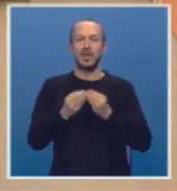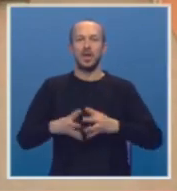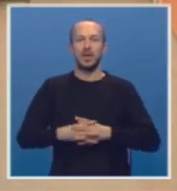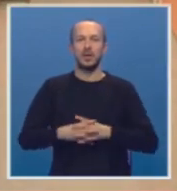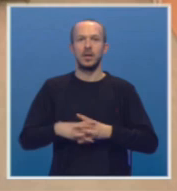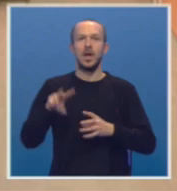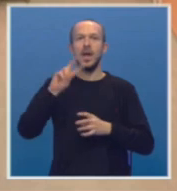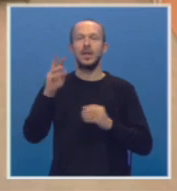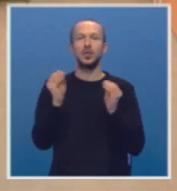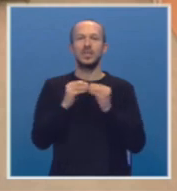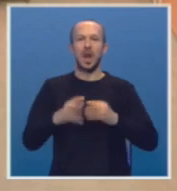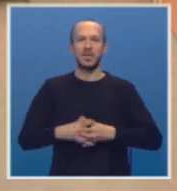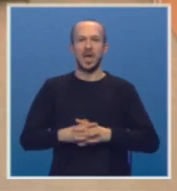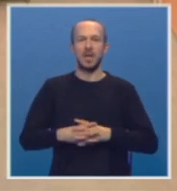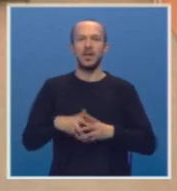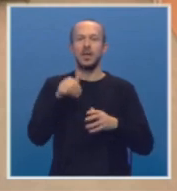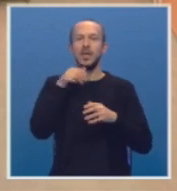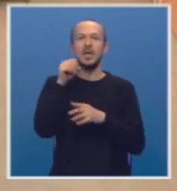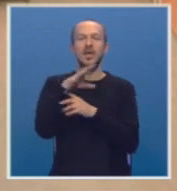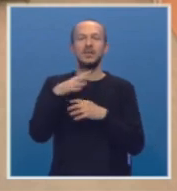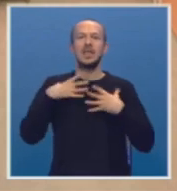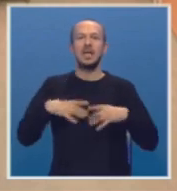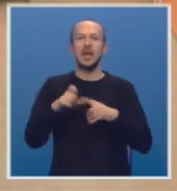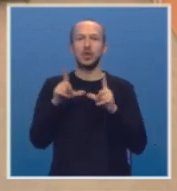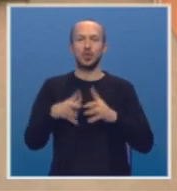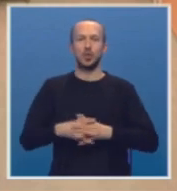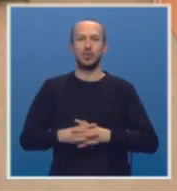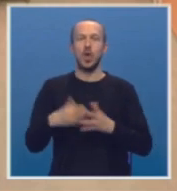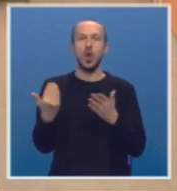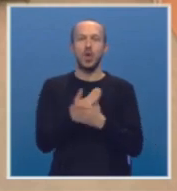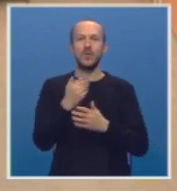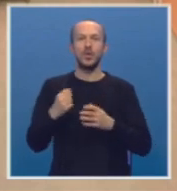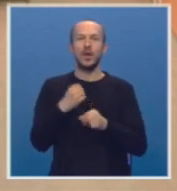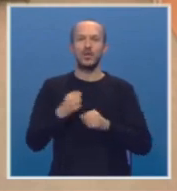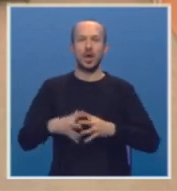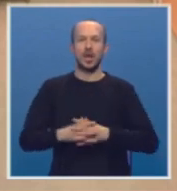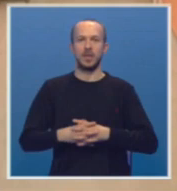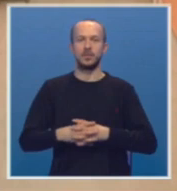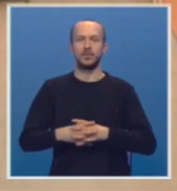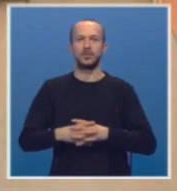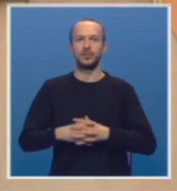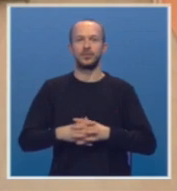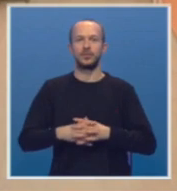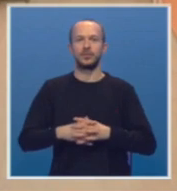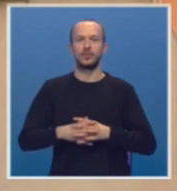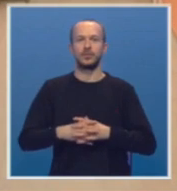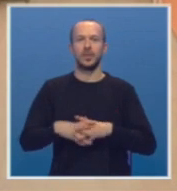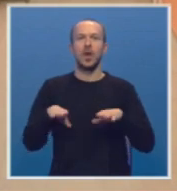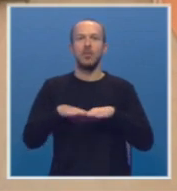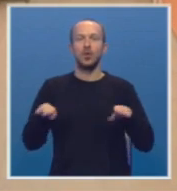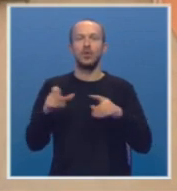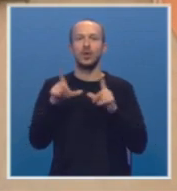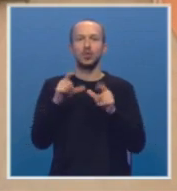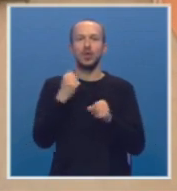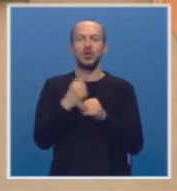elektroinstalacije i rasjetna tijela su novi urađeni, podovi